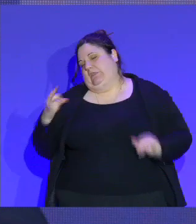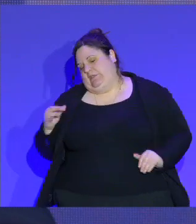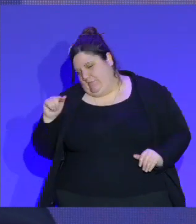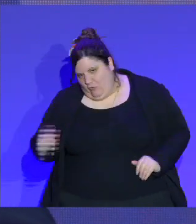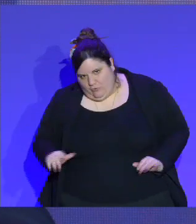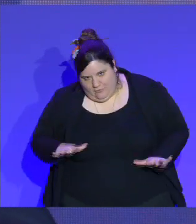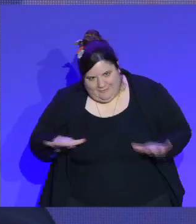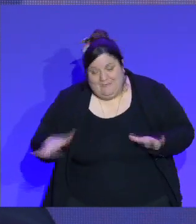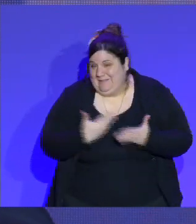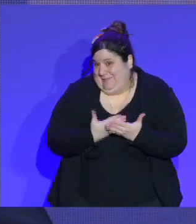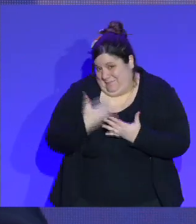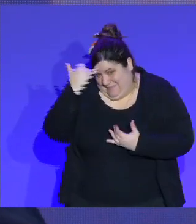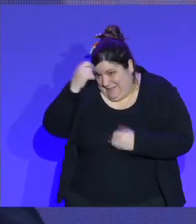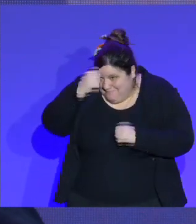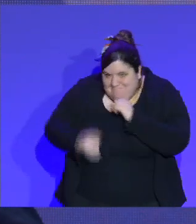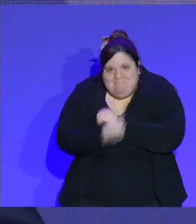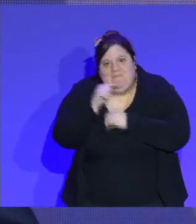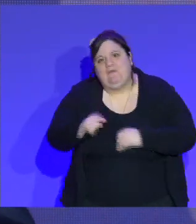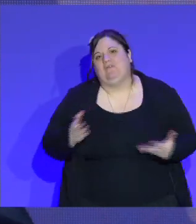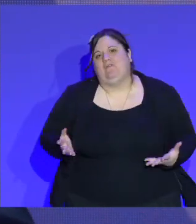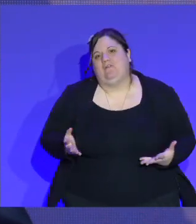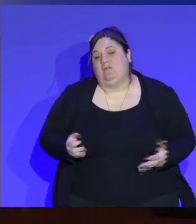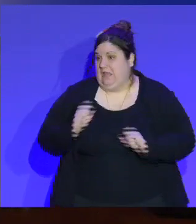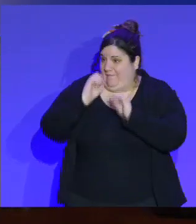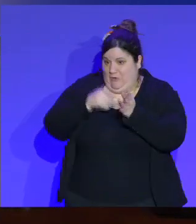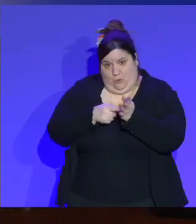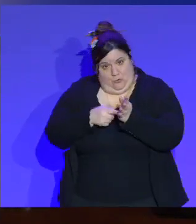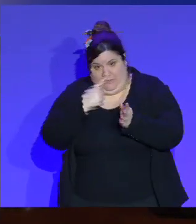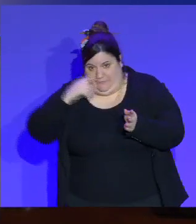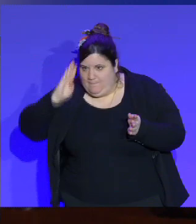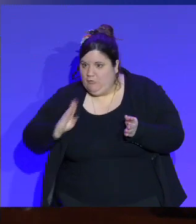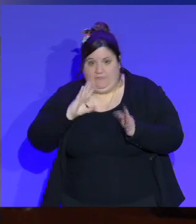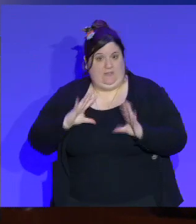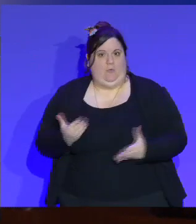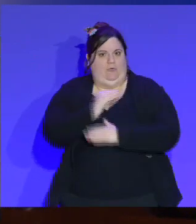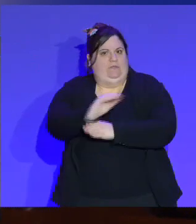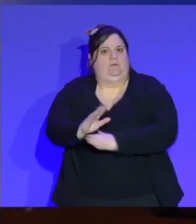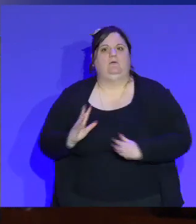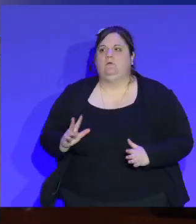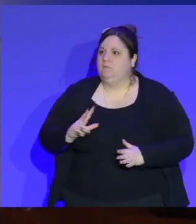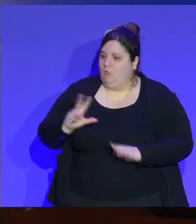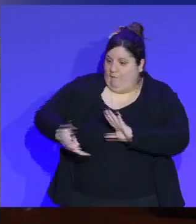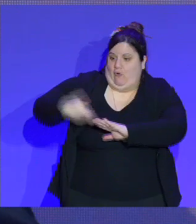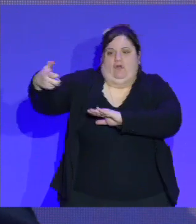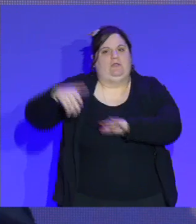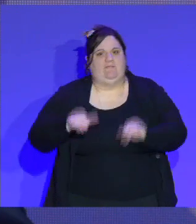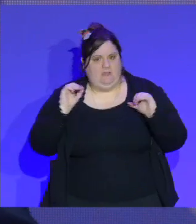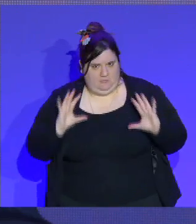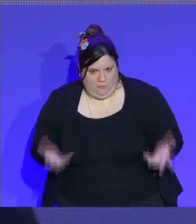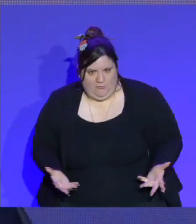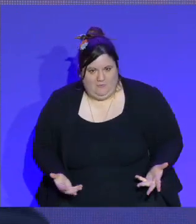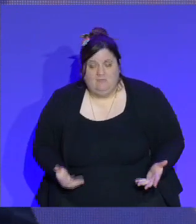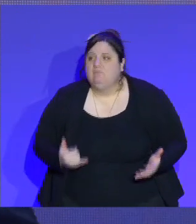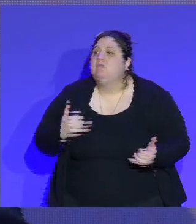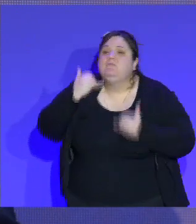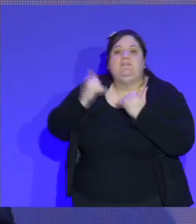C'est ça l'innovation aussi. L'innovation du vélo, la grande innovation à venir du vélo, c'est comment on fait pour qu ne se fasse pas piquer son vélo. Parce que